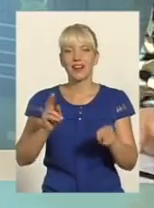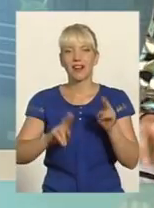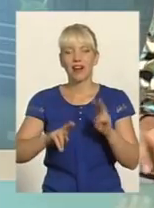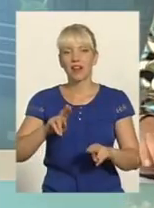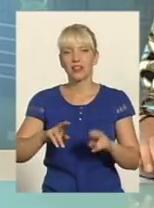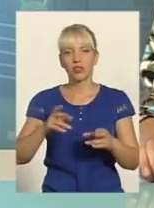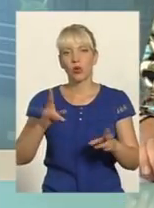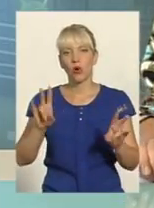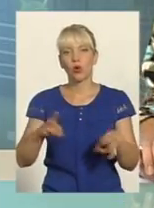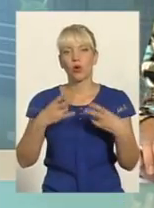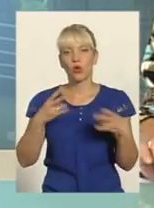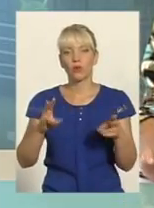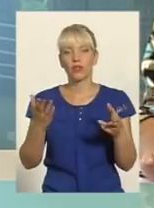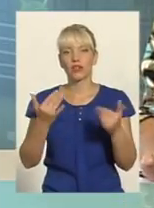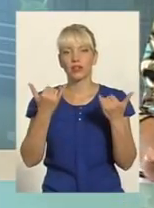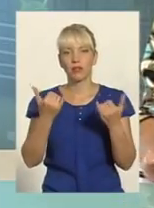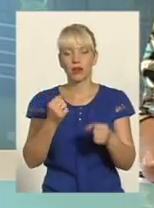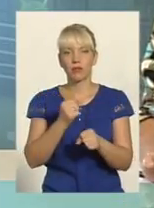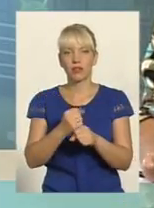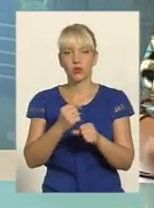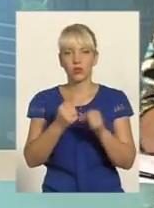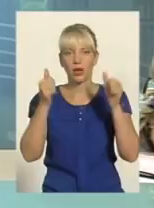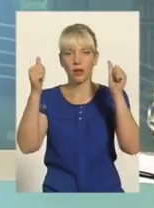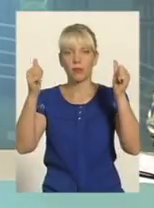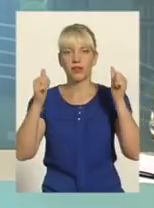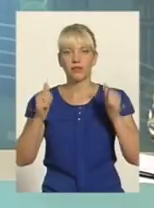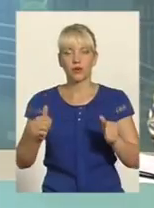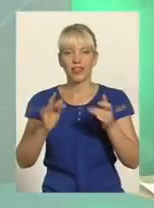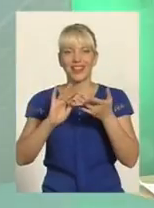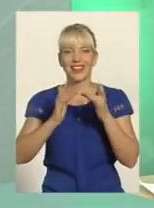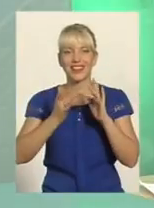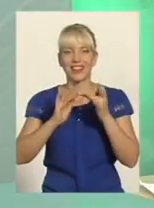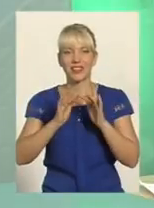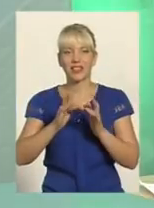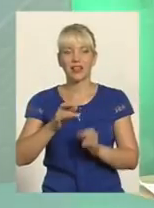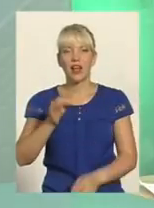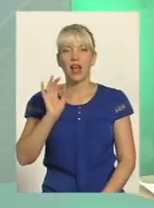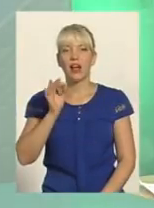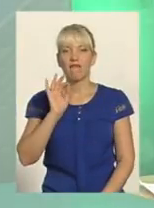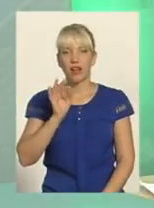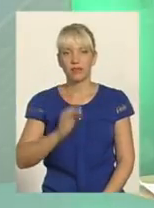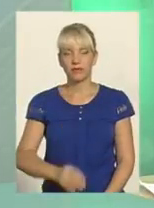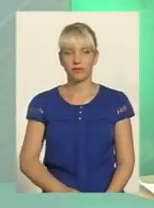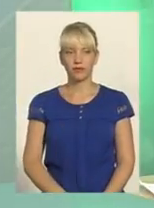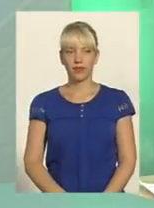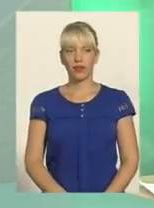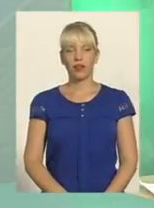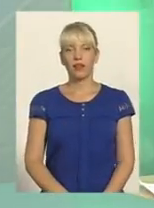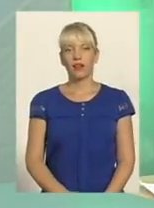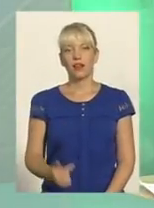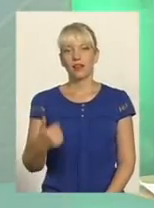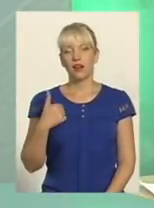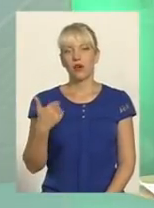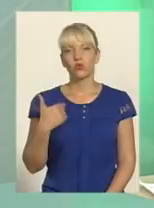працюють під вивізкою інтернет-кафе Я вам хочу сказати, що